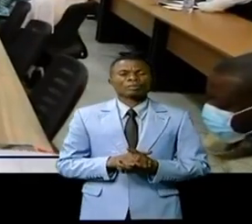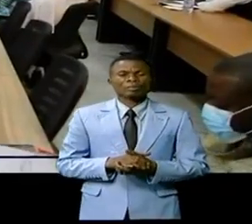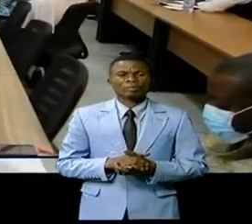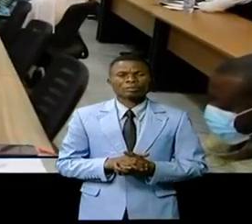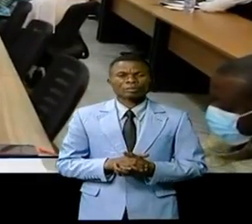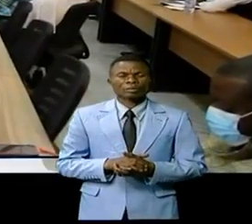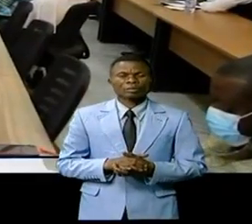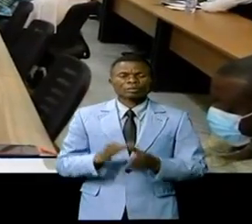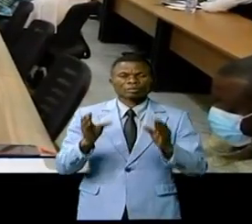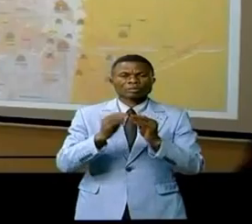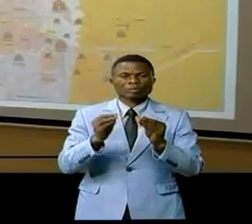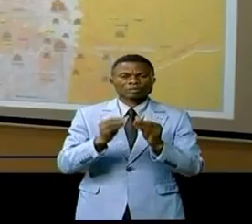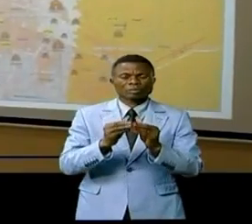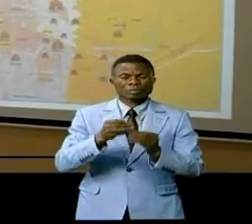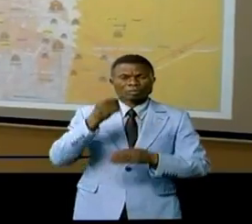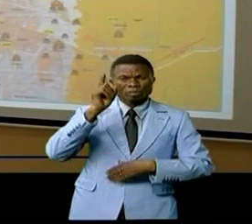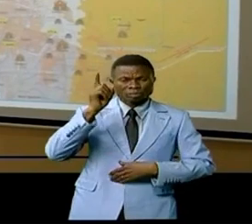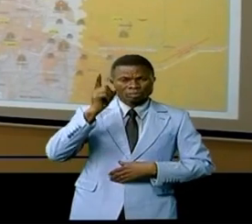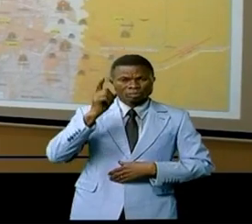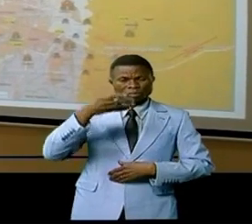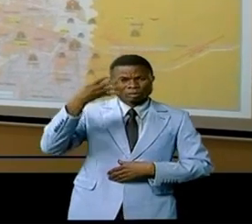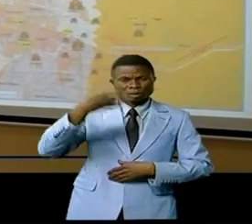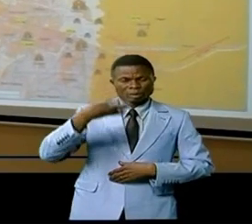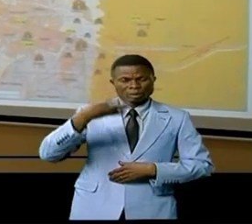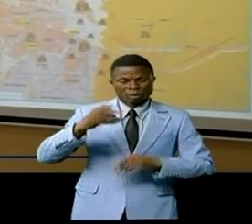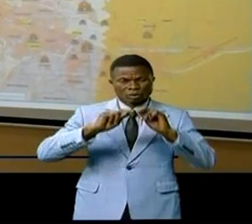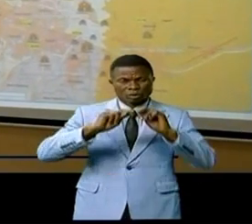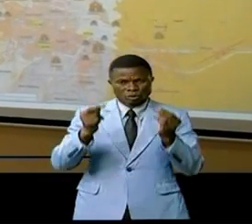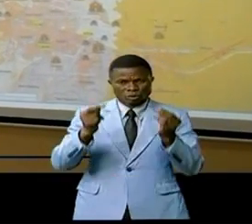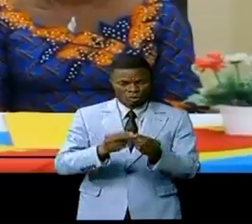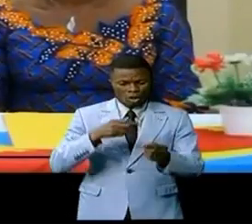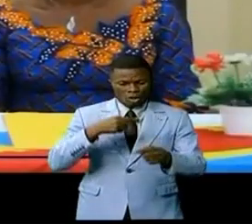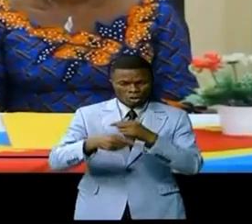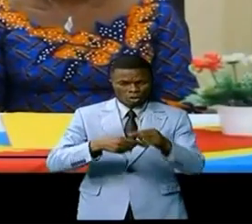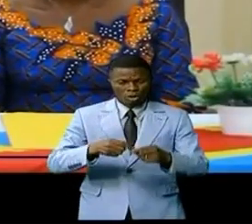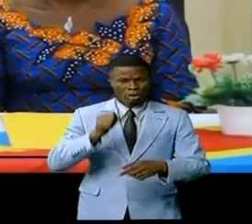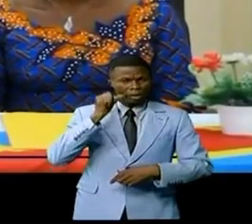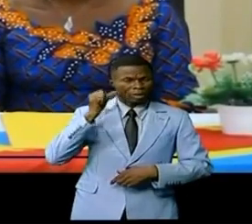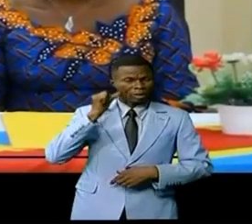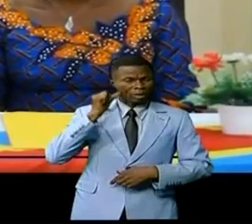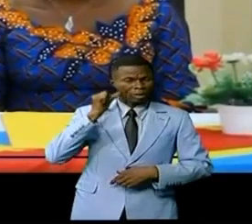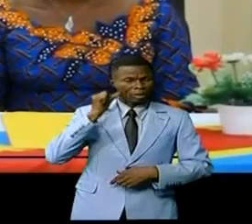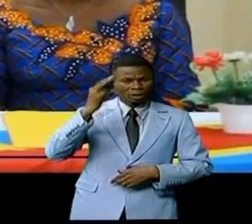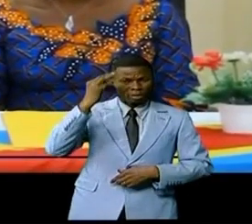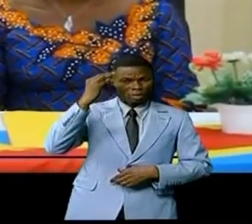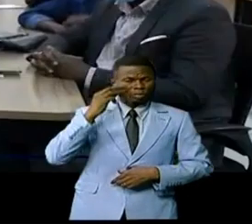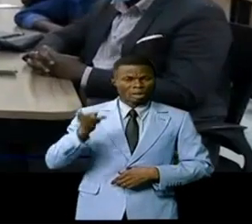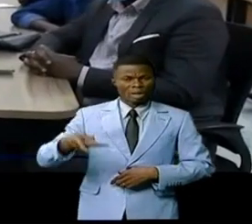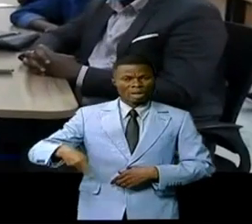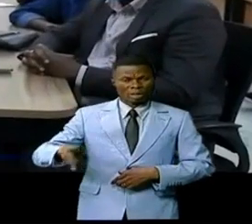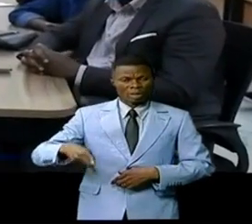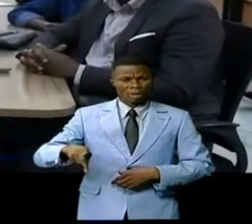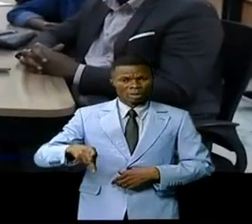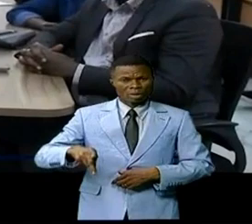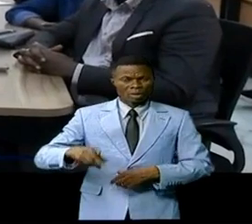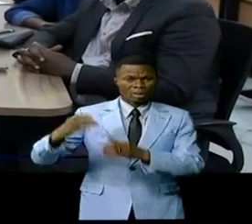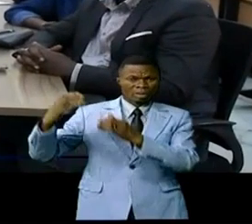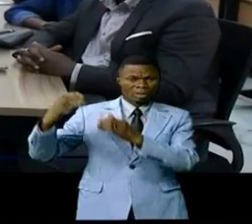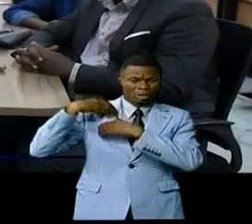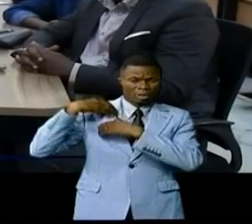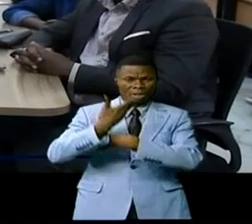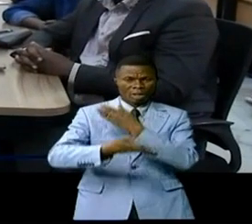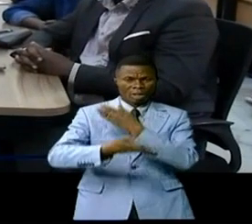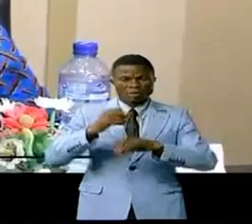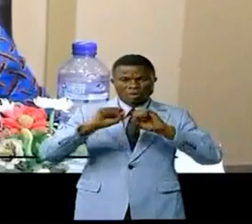réunion du comité de pilotage quatrième du genre a été ouverte ce jeudi par la ministre provinciale chargée des affaires